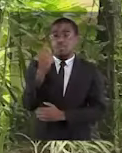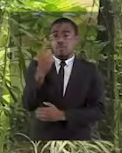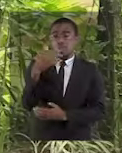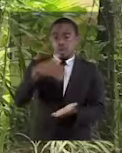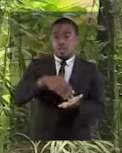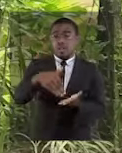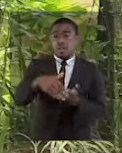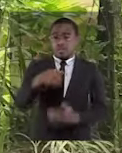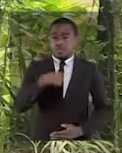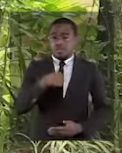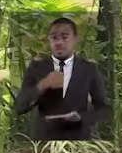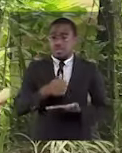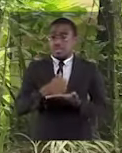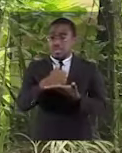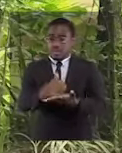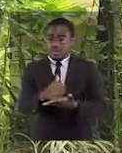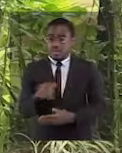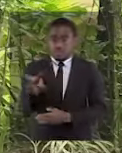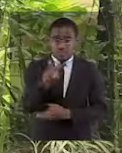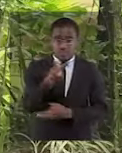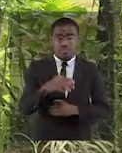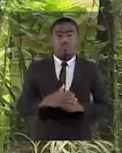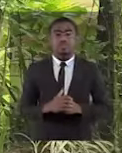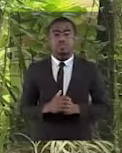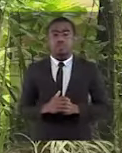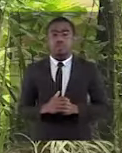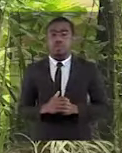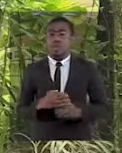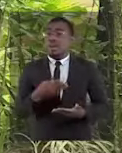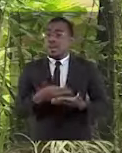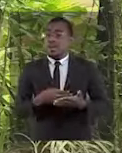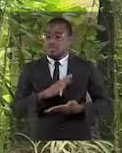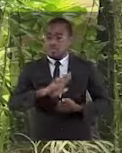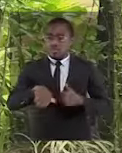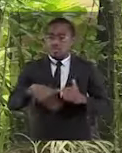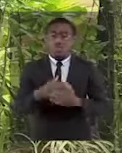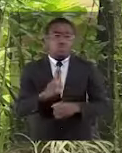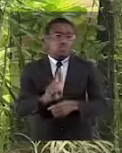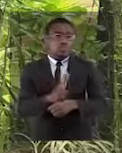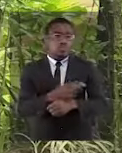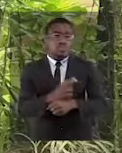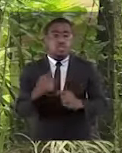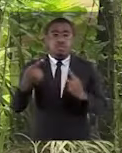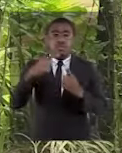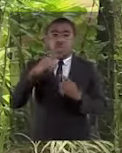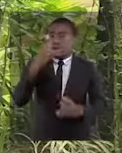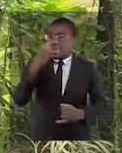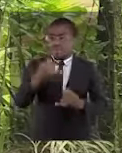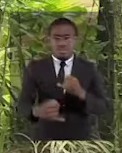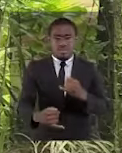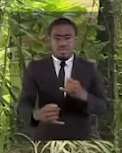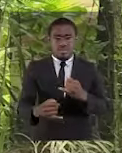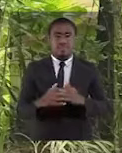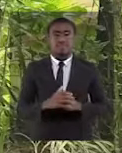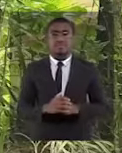francs CFA que j'ai injectés à titre personnel ont été consommés en totalité. C'est